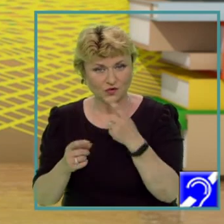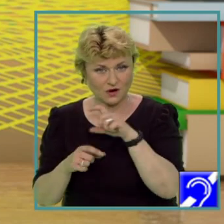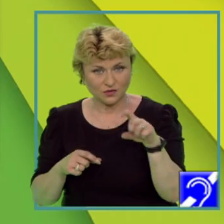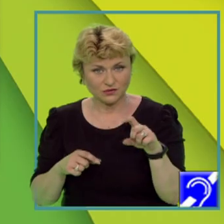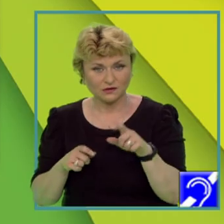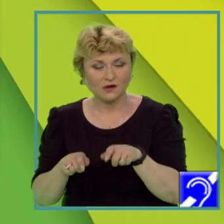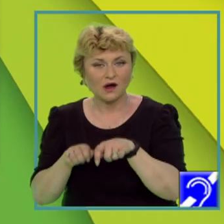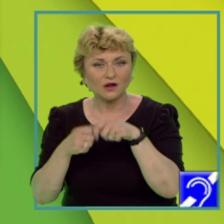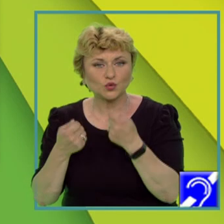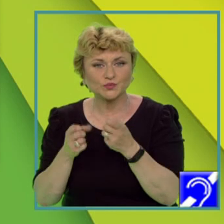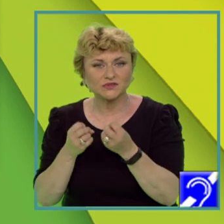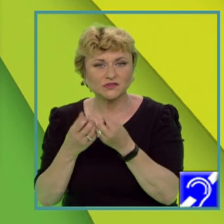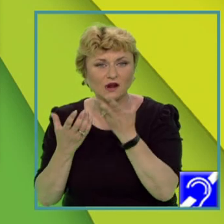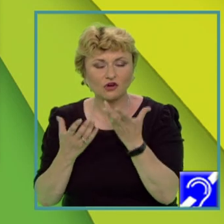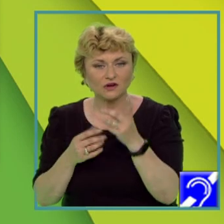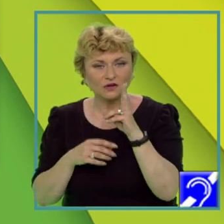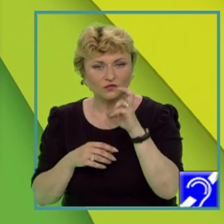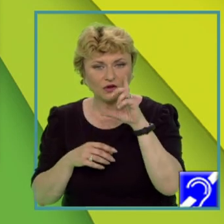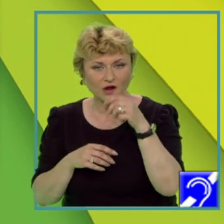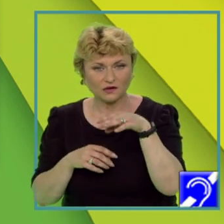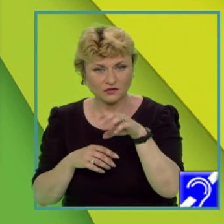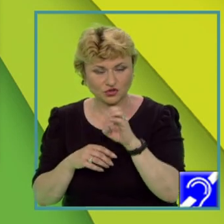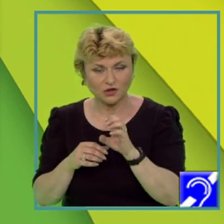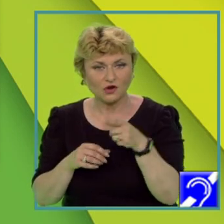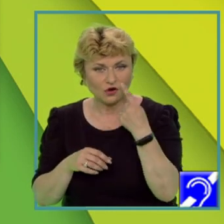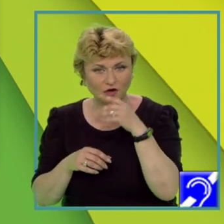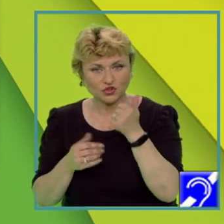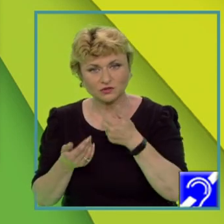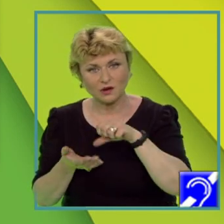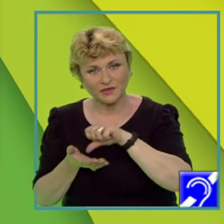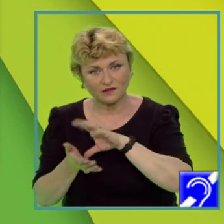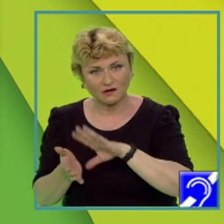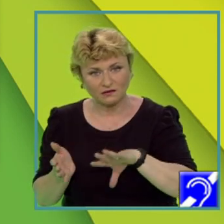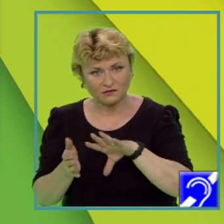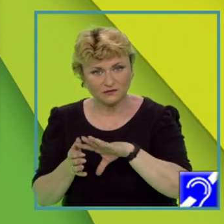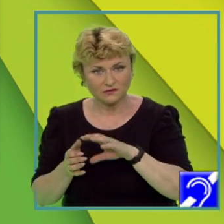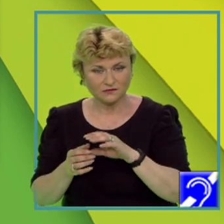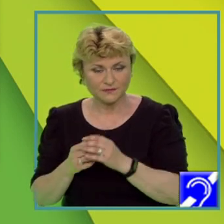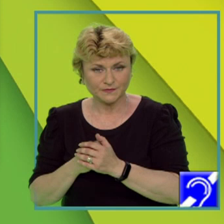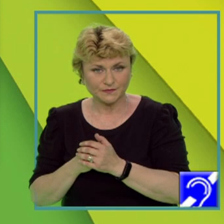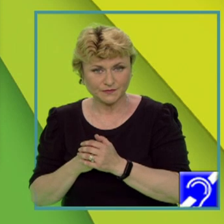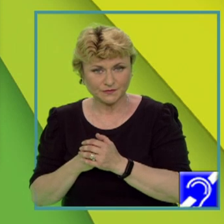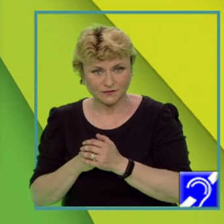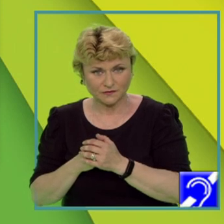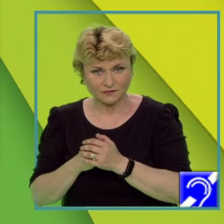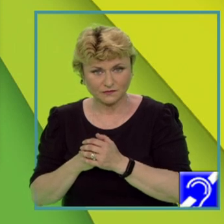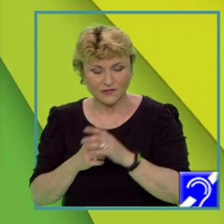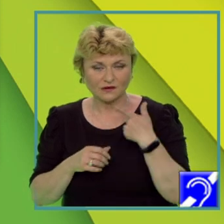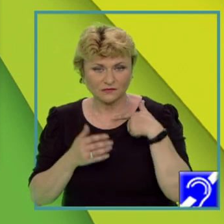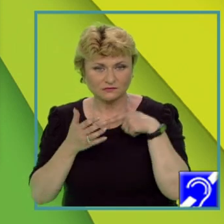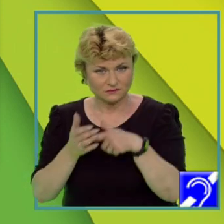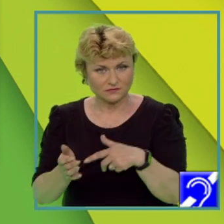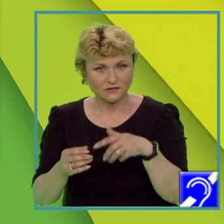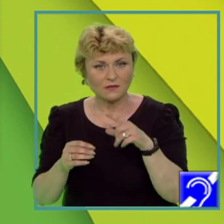a erupților vulcanice din statul a cărui oraș capitală este marcat pe hartă cu numărul 10. Identificăm pe